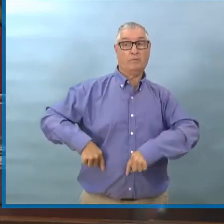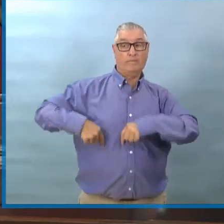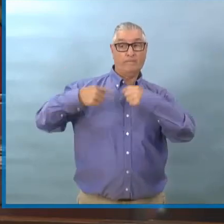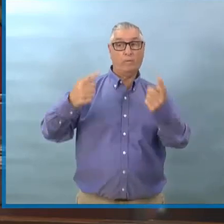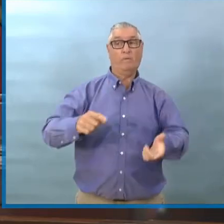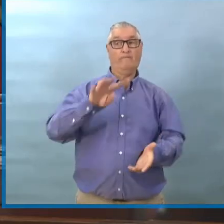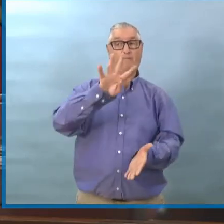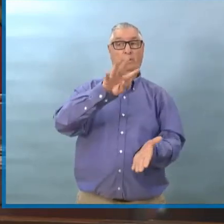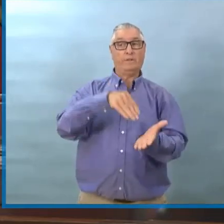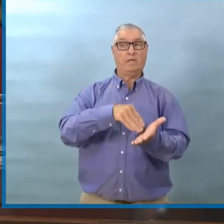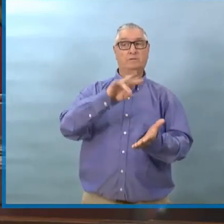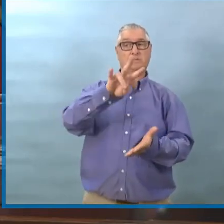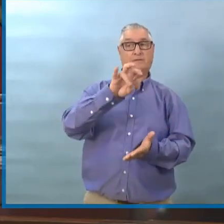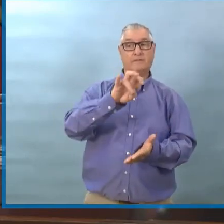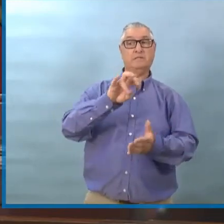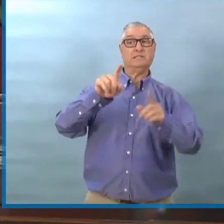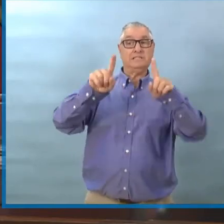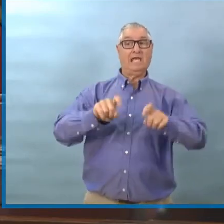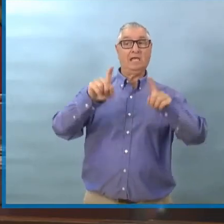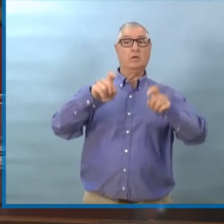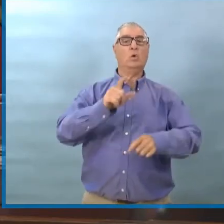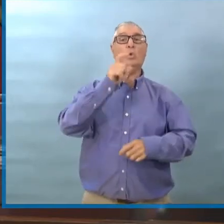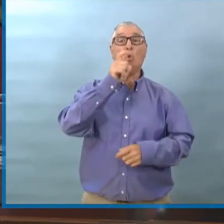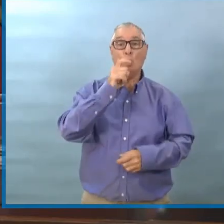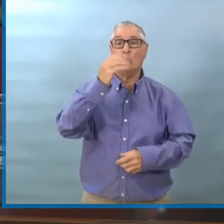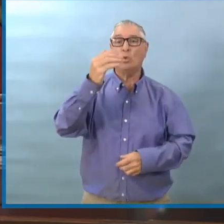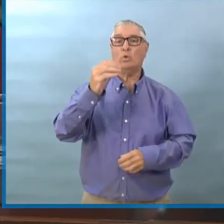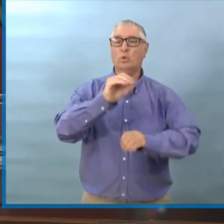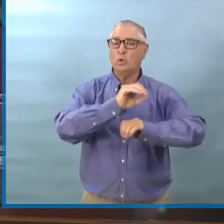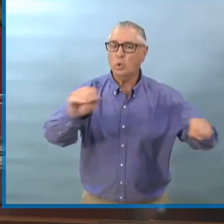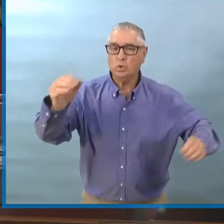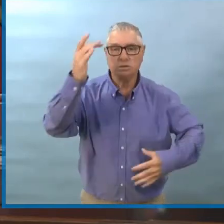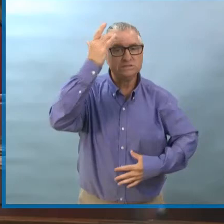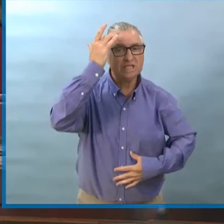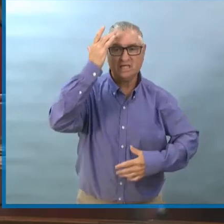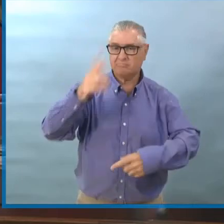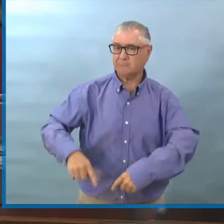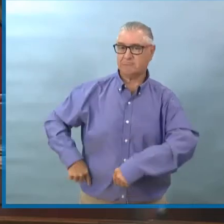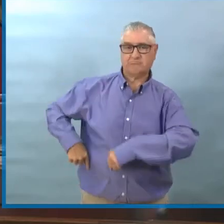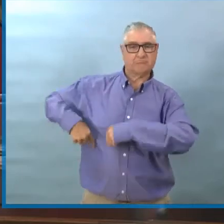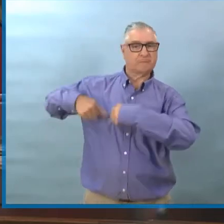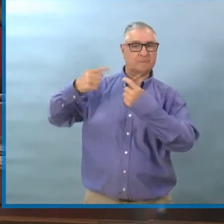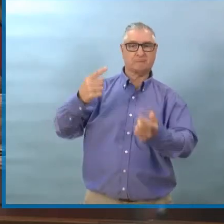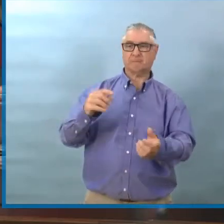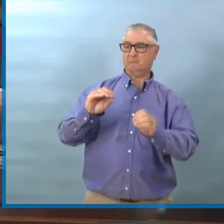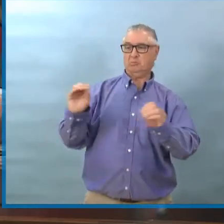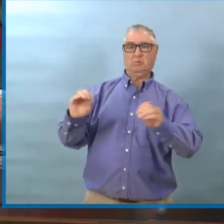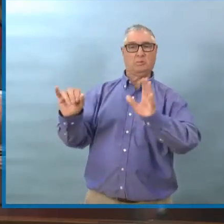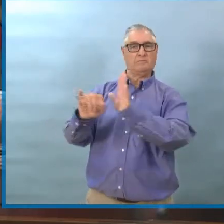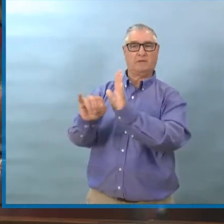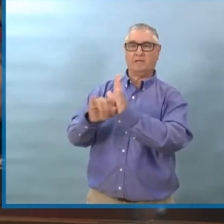On a fait presque 5000 tests sur des personnes à 100 symptômes, mais on n'a pas trouvé un seul cas.